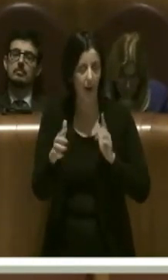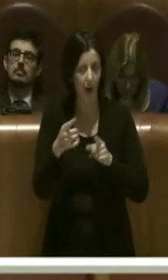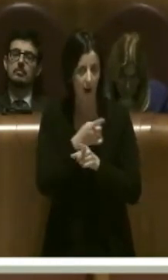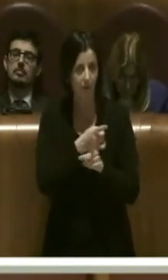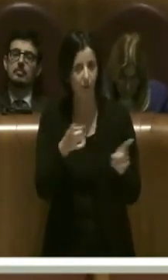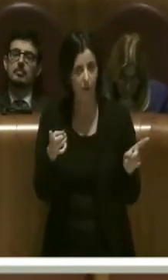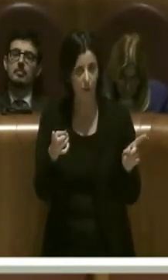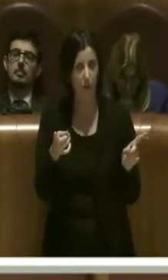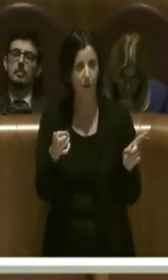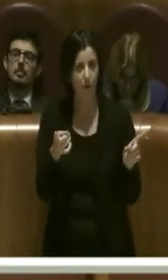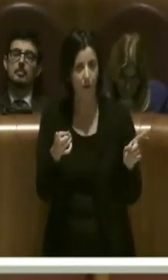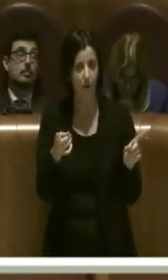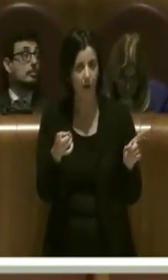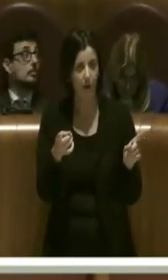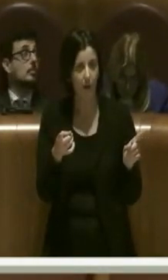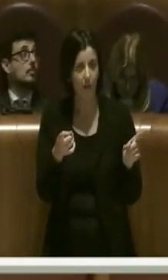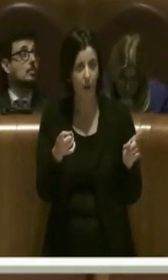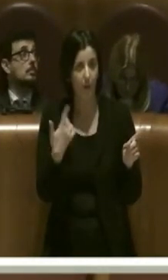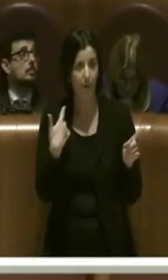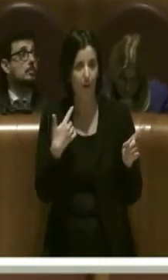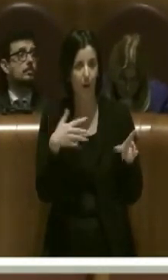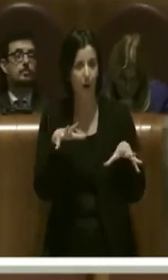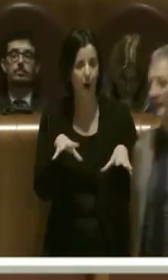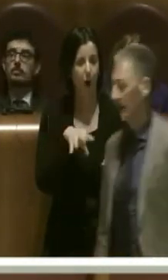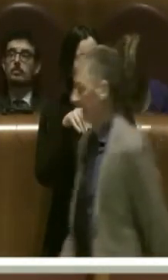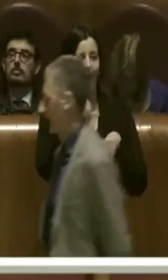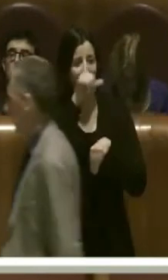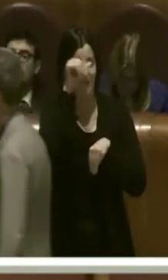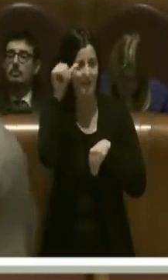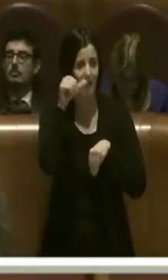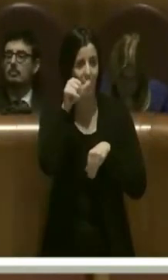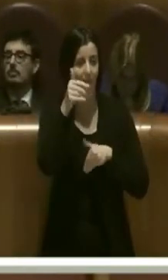di avviare la stagione balneare, per esempio.